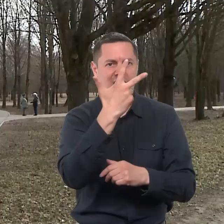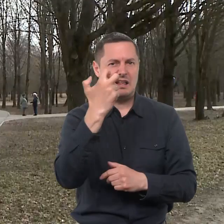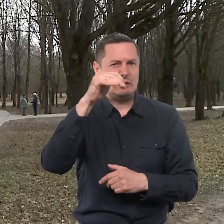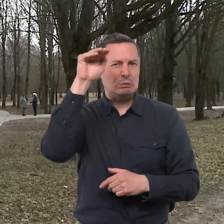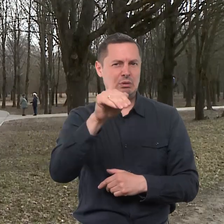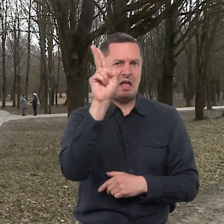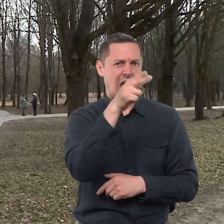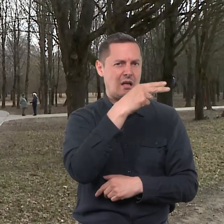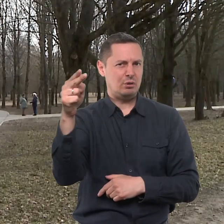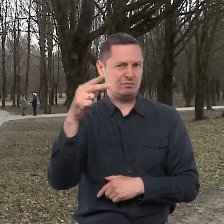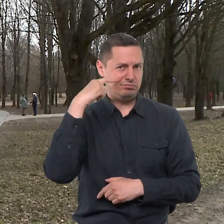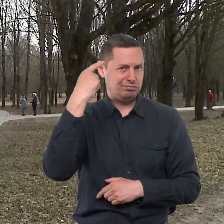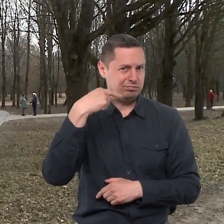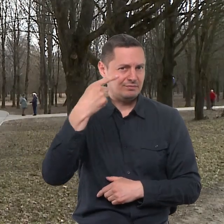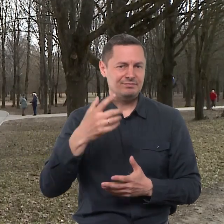tūkstančių eurų.